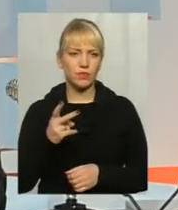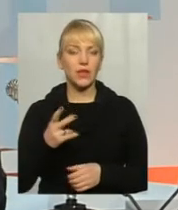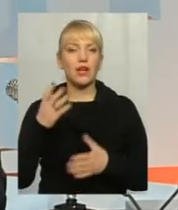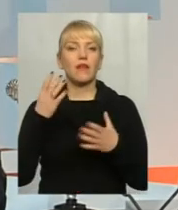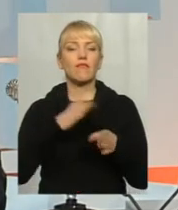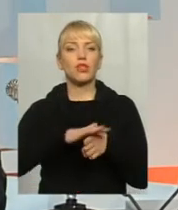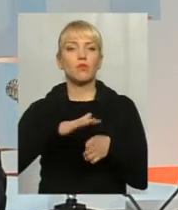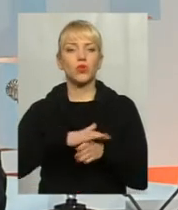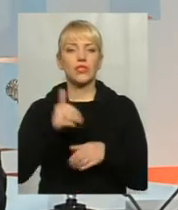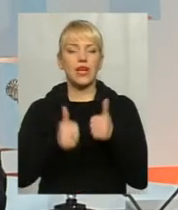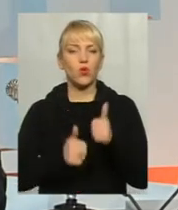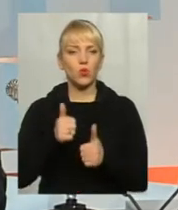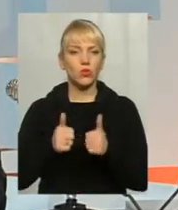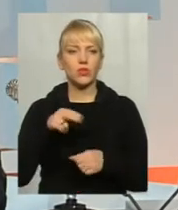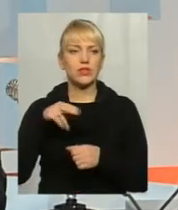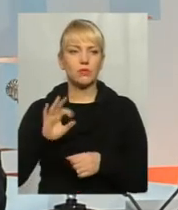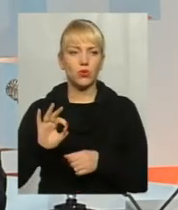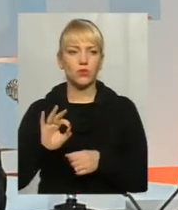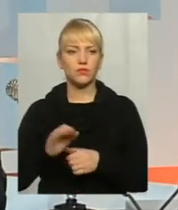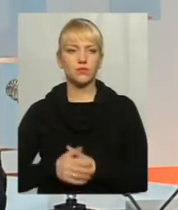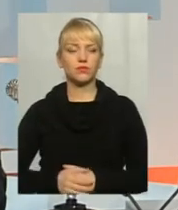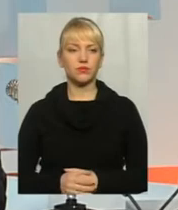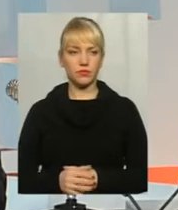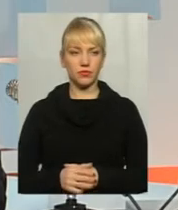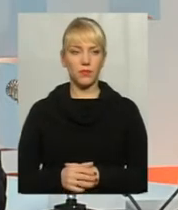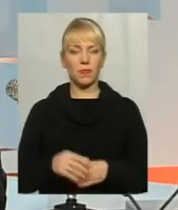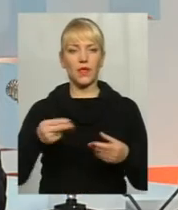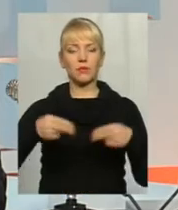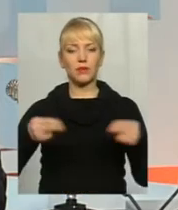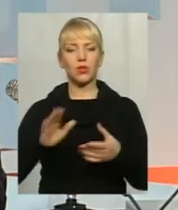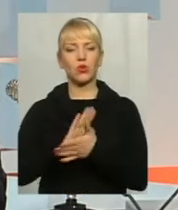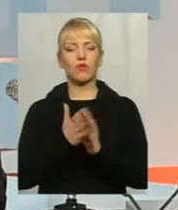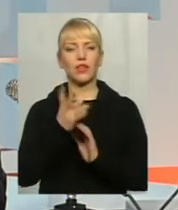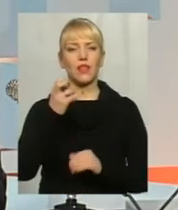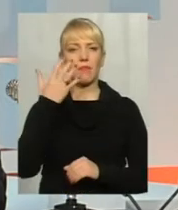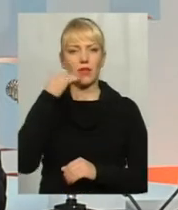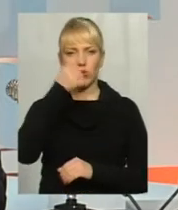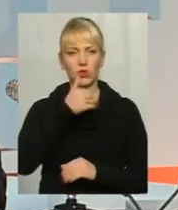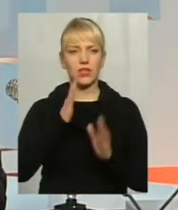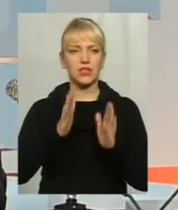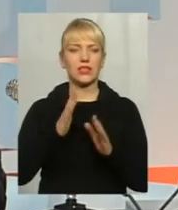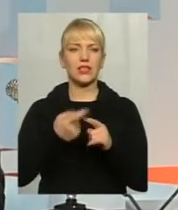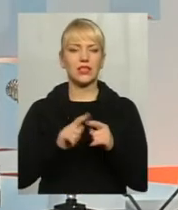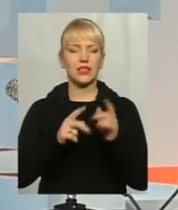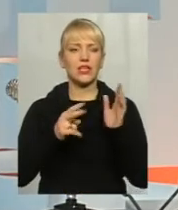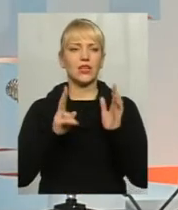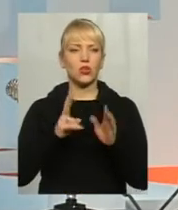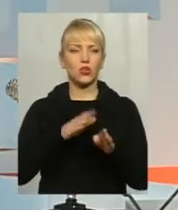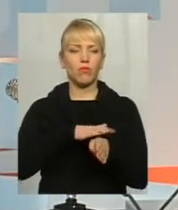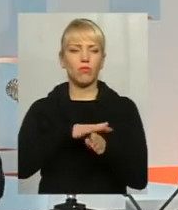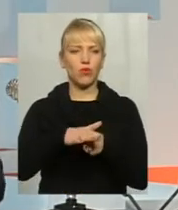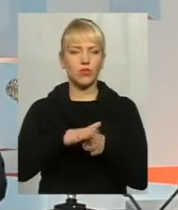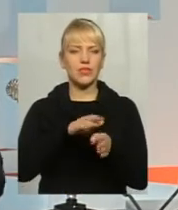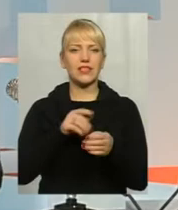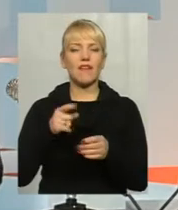відбулися конкурси, яким підписані договори на 5 років, це тільки 7 конкурсів. Це ті, які повністю виконували умови